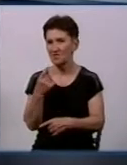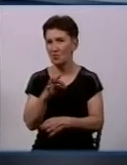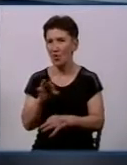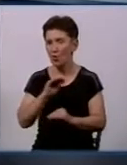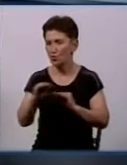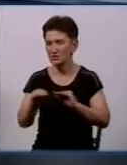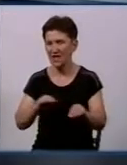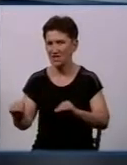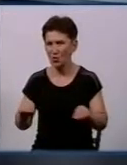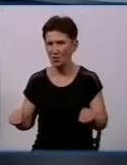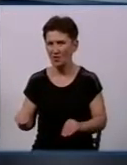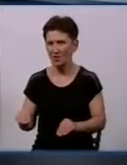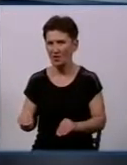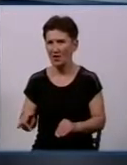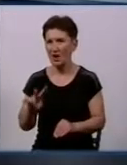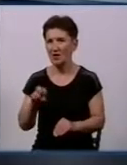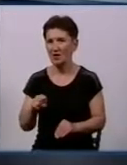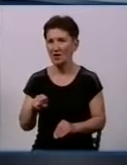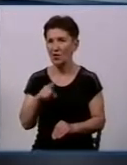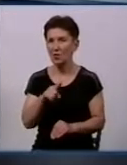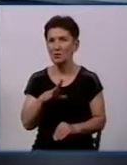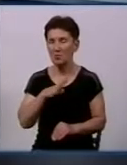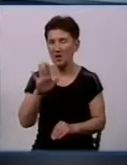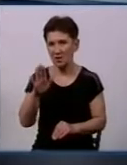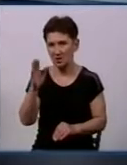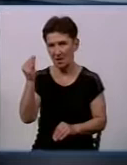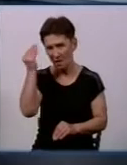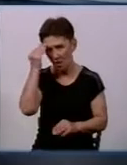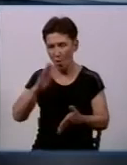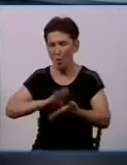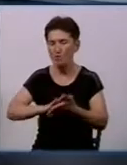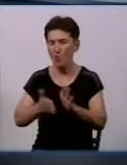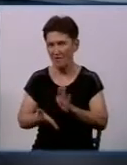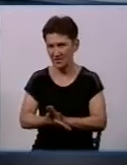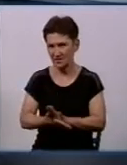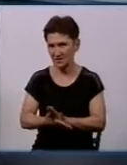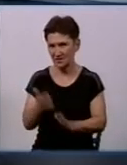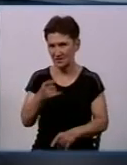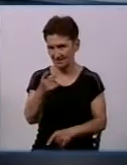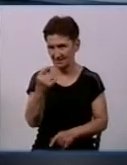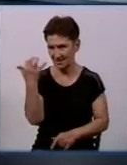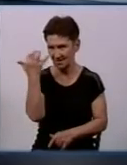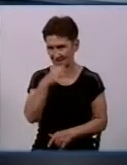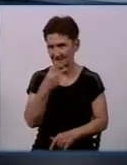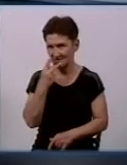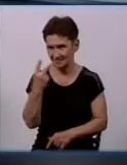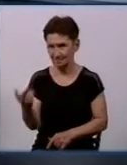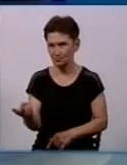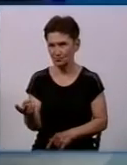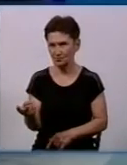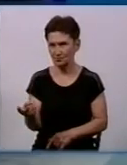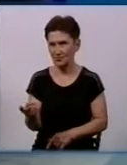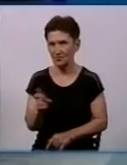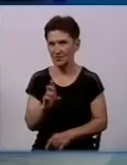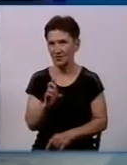гідранта на джерело. Тобто він був умовно поставлений на поверхню. Якщо всі це замітили, то я маю на це звернути увагу, бо,